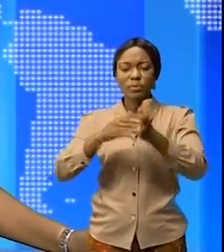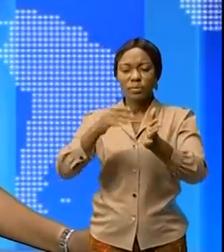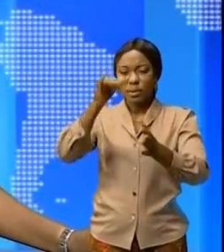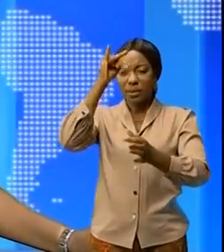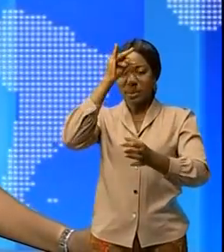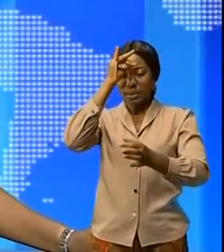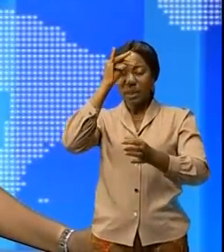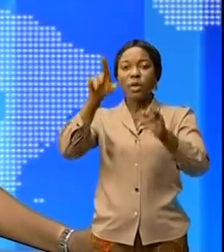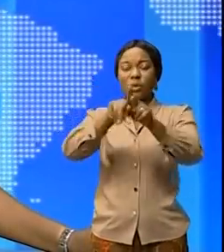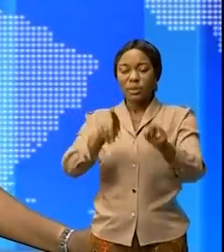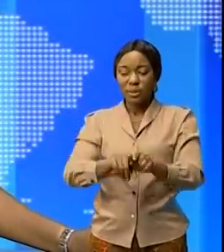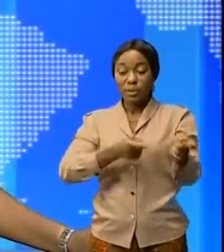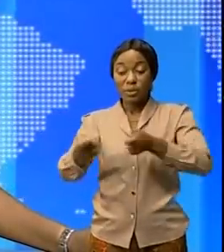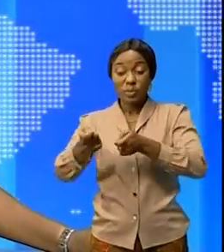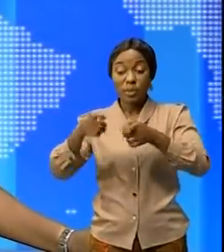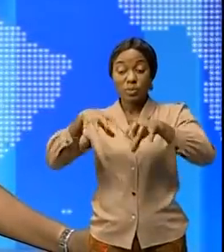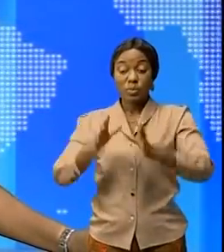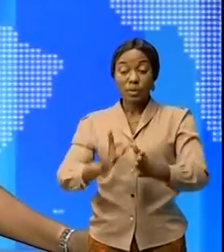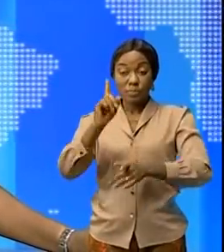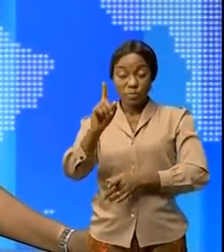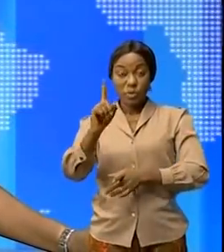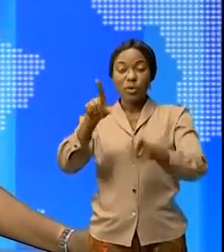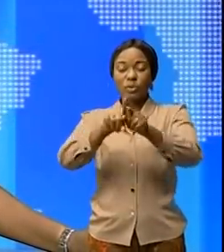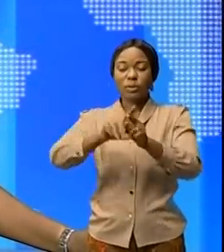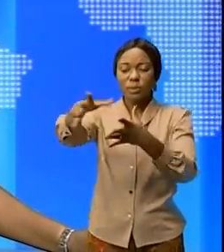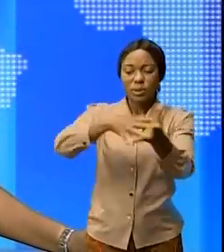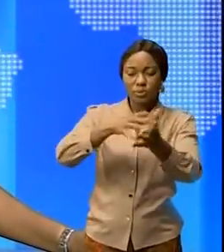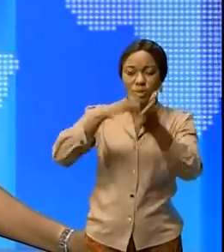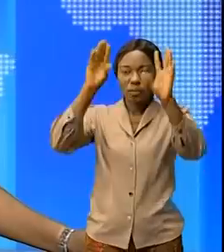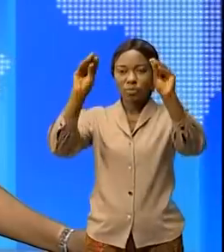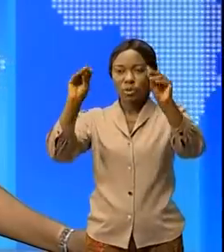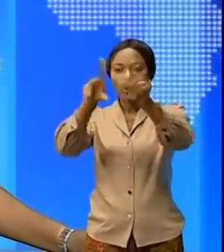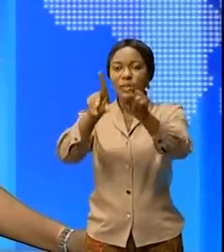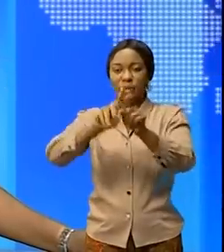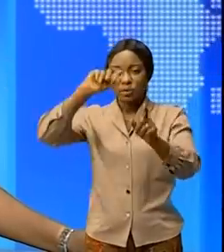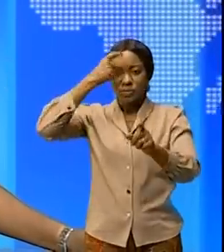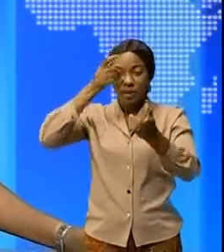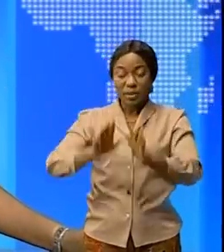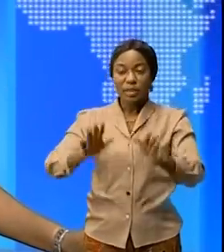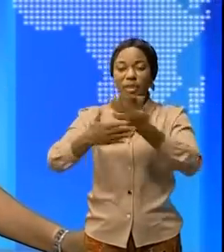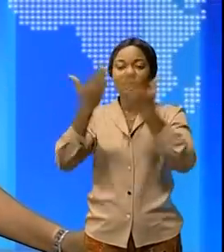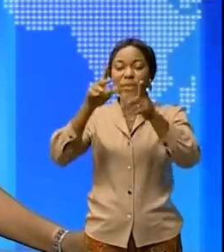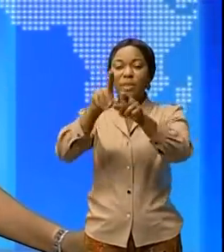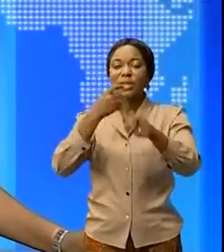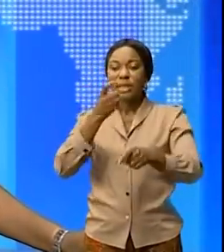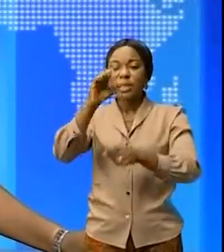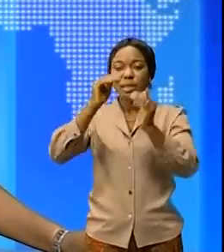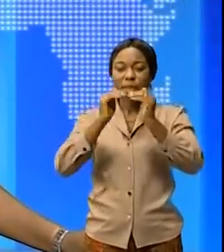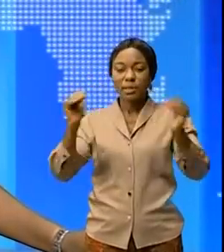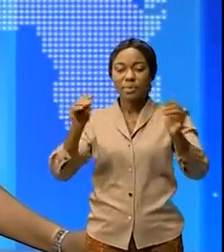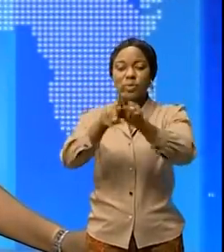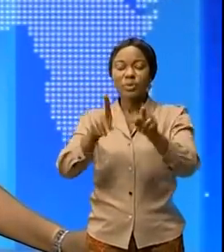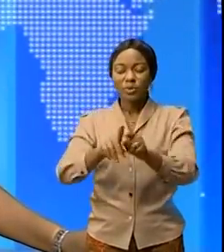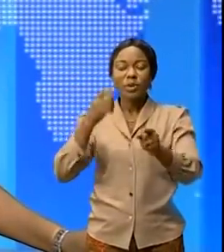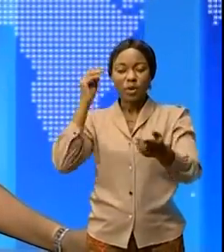la mort d'un compatriote en Inde, en saccagé quelques magasins indiens. Le gouverneur de la ville lance un appel au calme, les